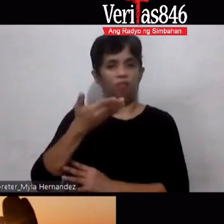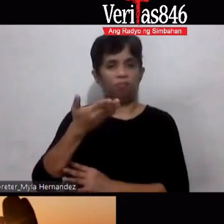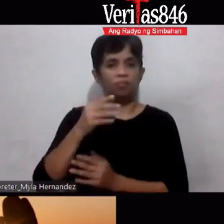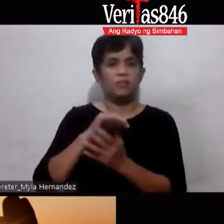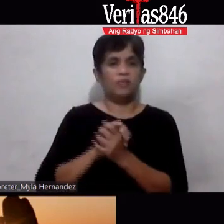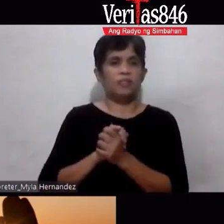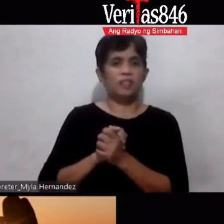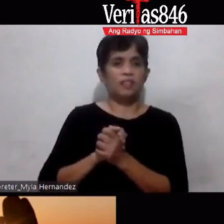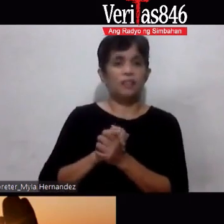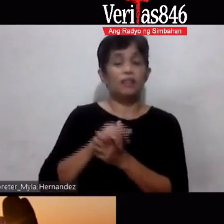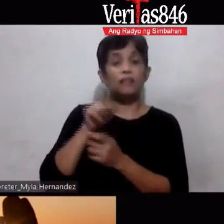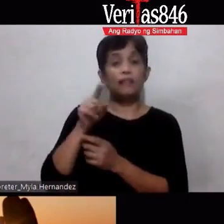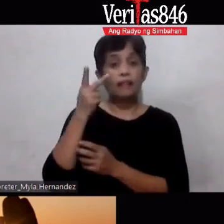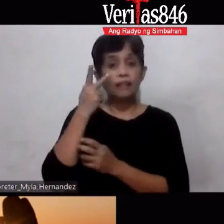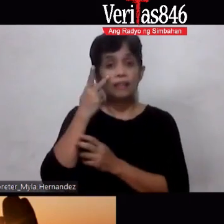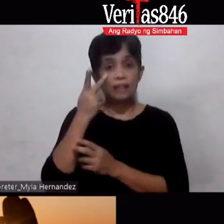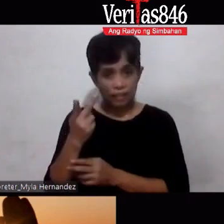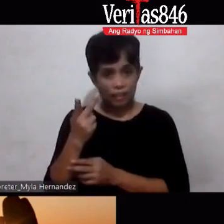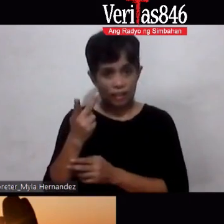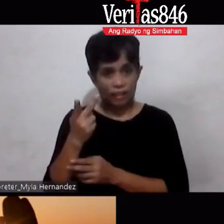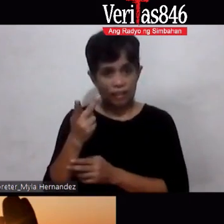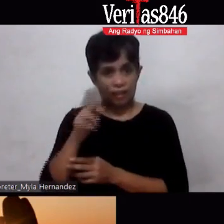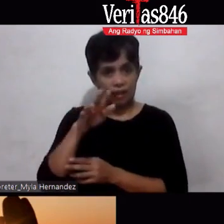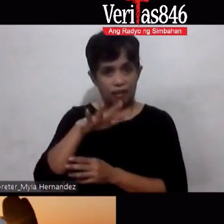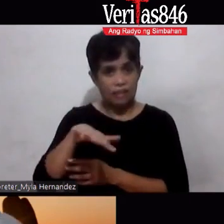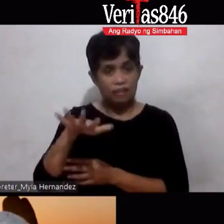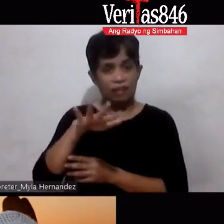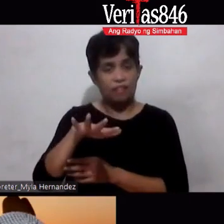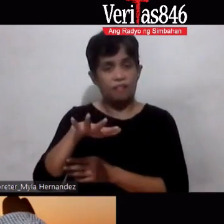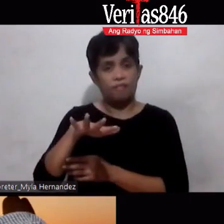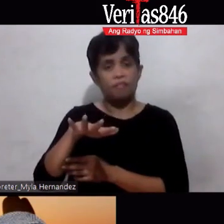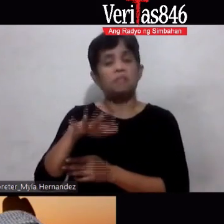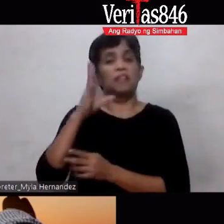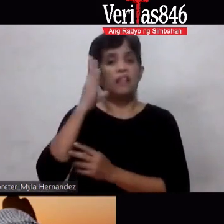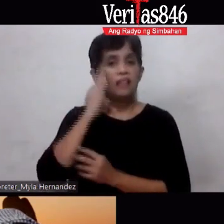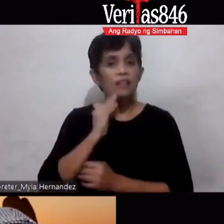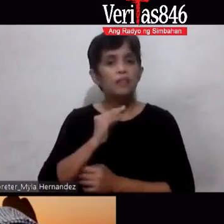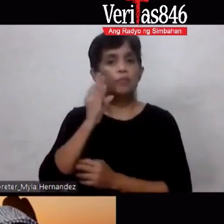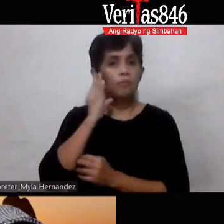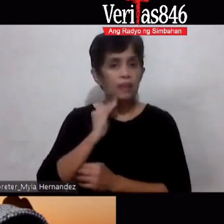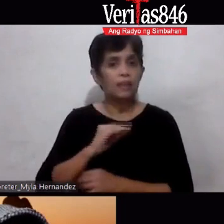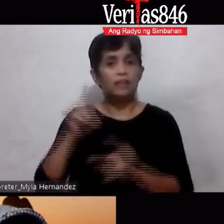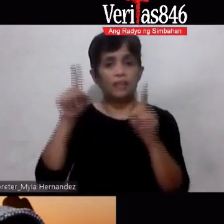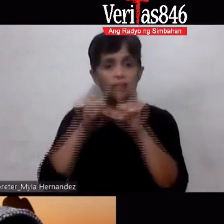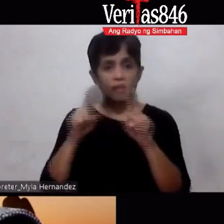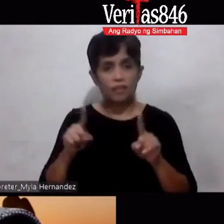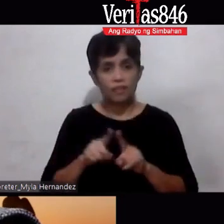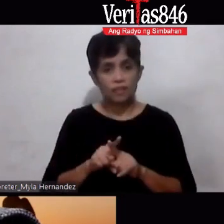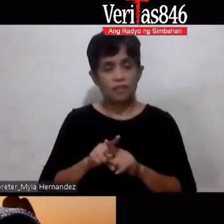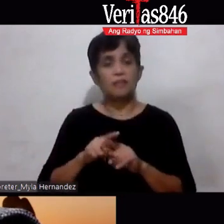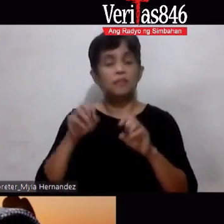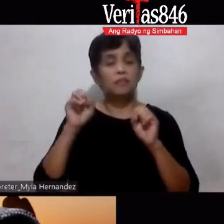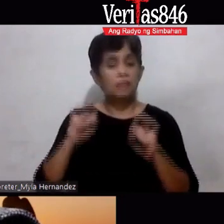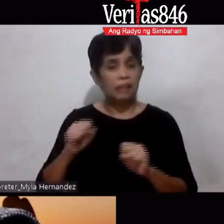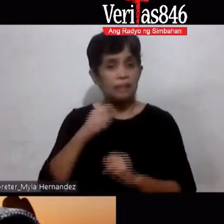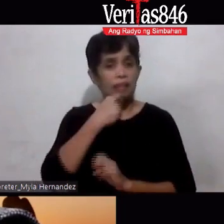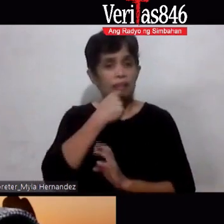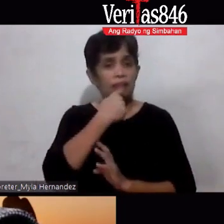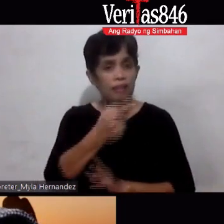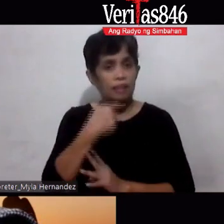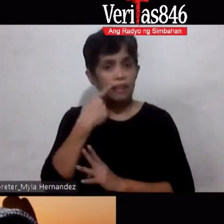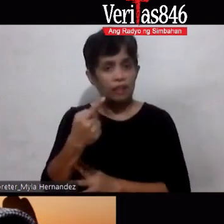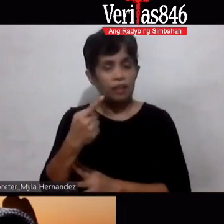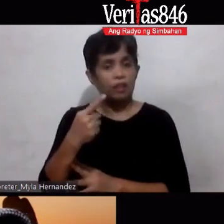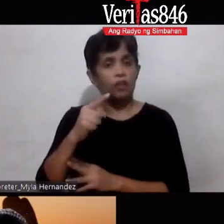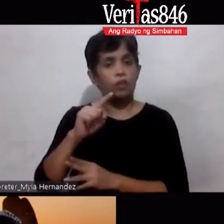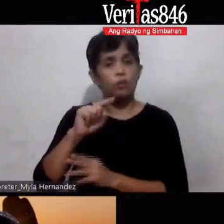Kasi Nakita na nila Sa kanyang mga mata Naranasan na nila Okay And they can say it With first